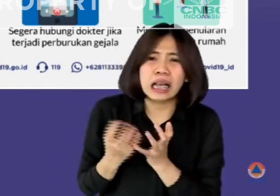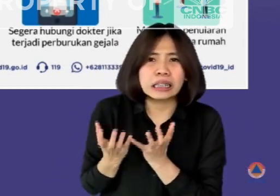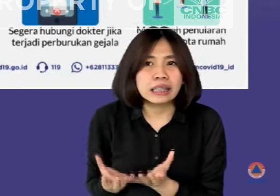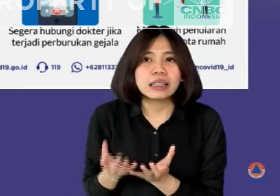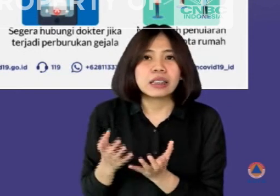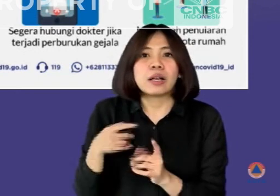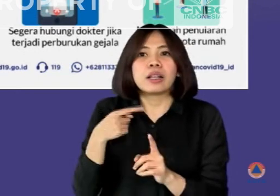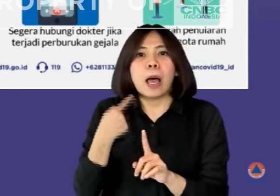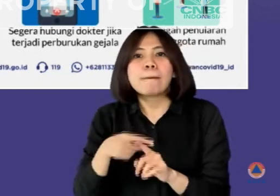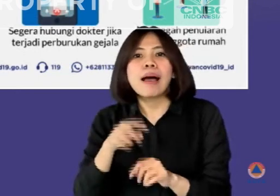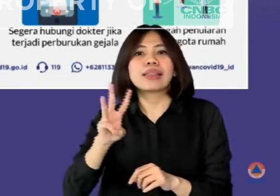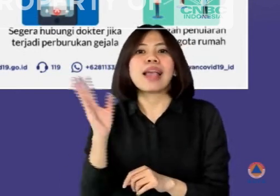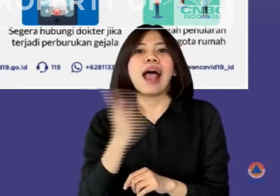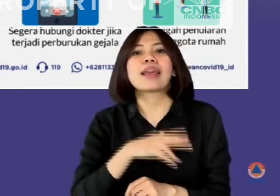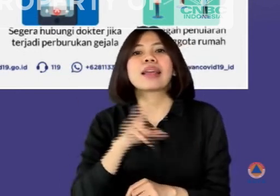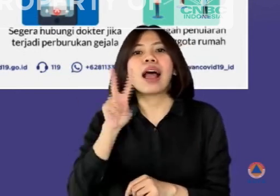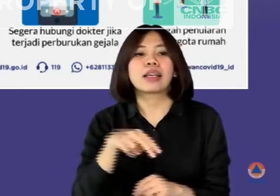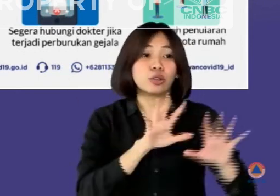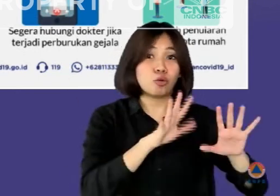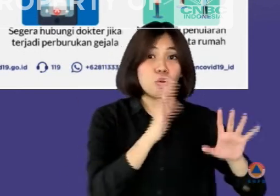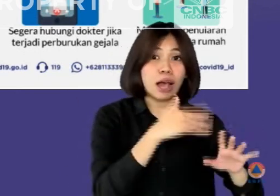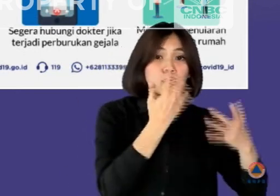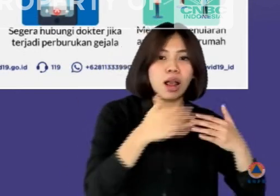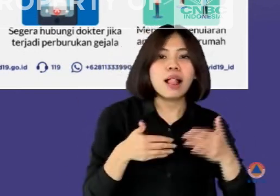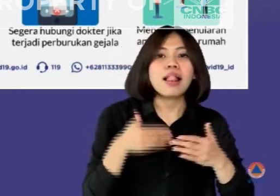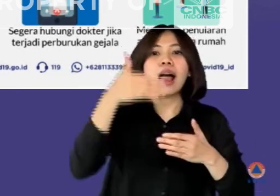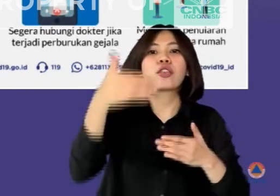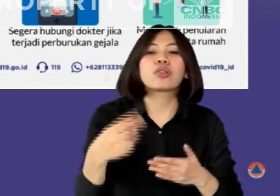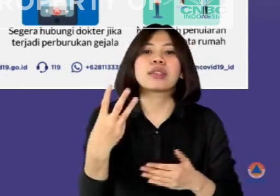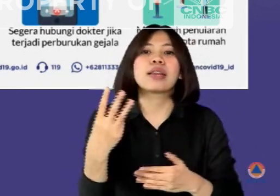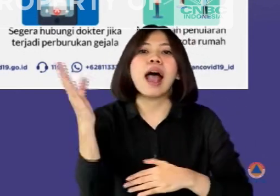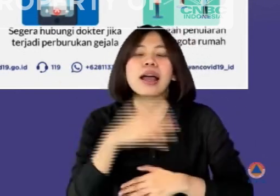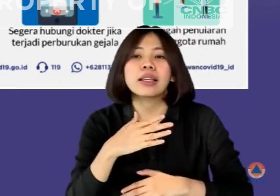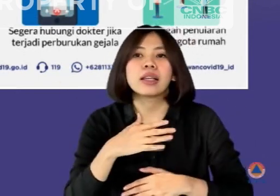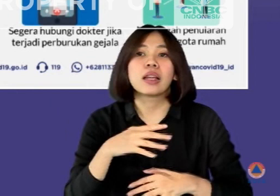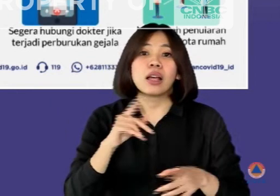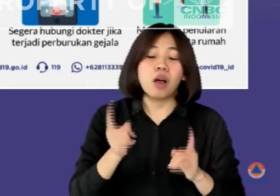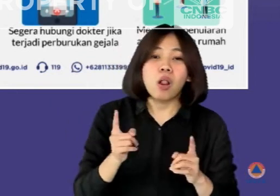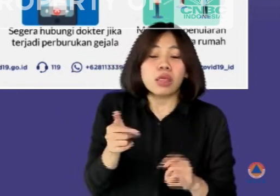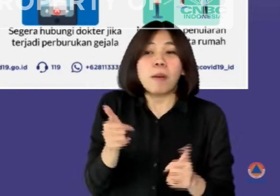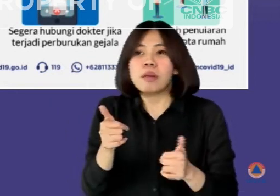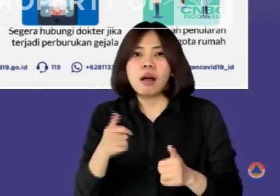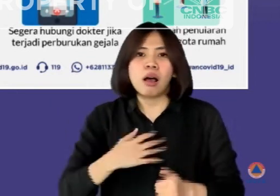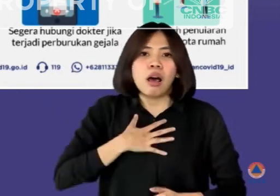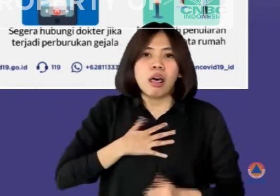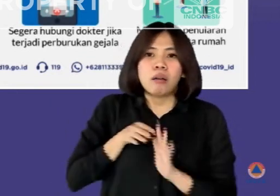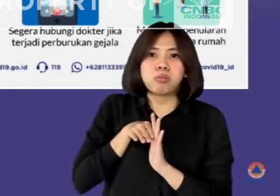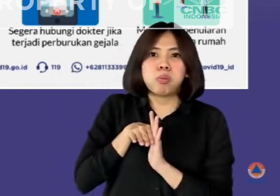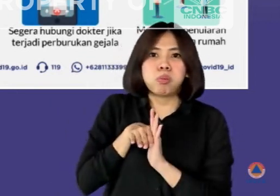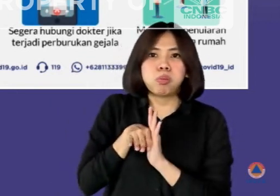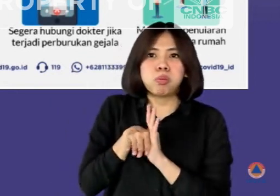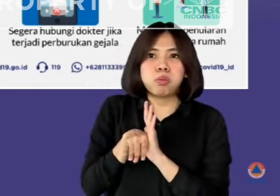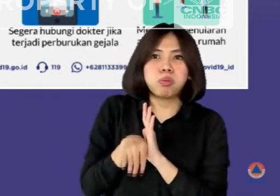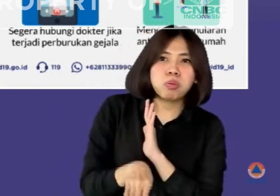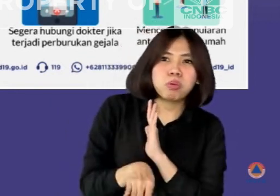tambahan 3 hari dalam keadaan tanpa gejala. Jika terjadi perburukan kondisi yang